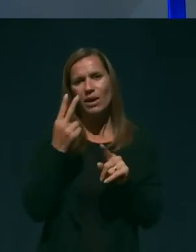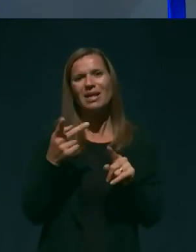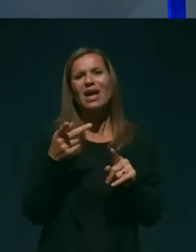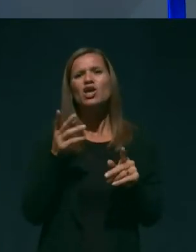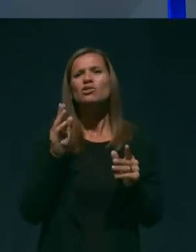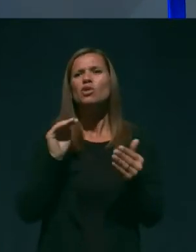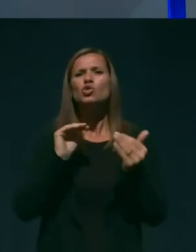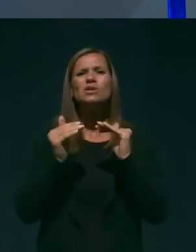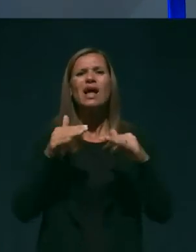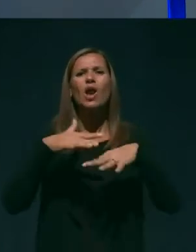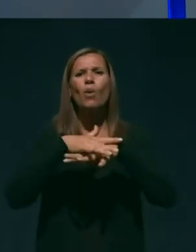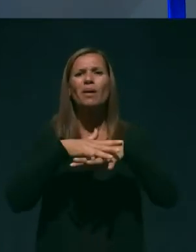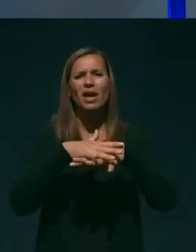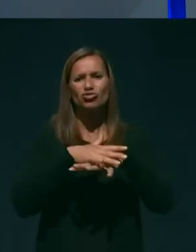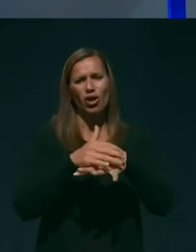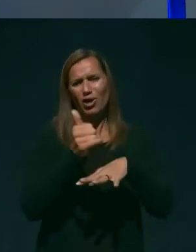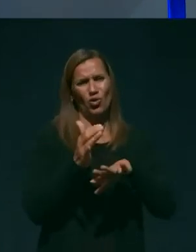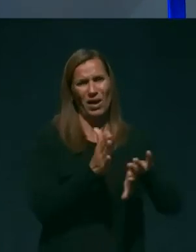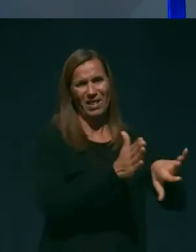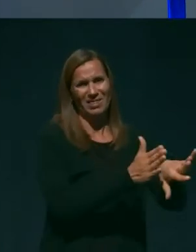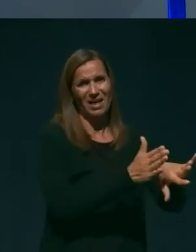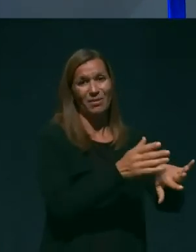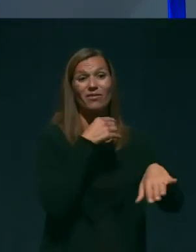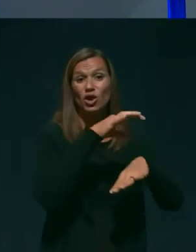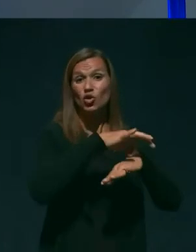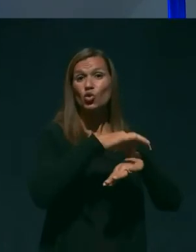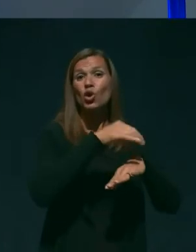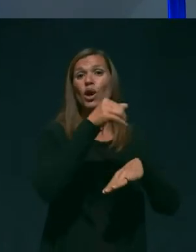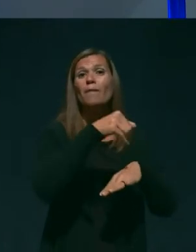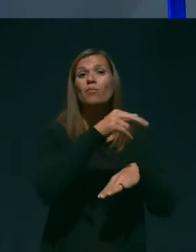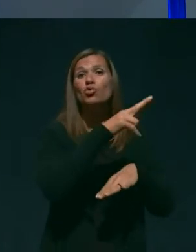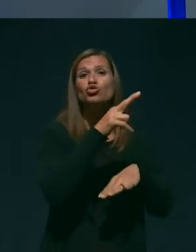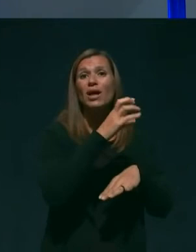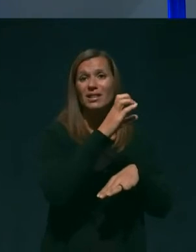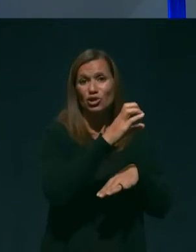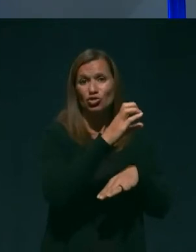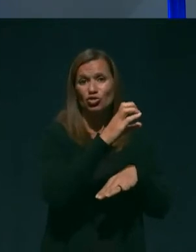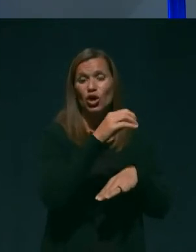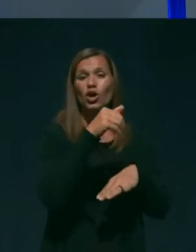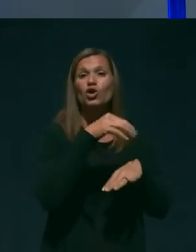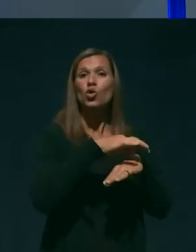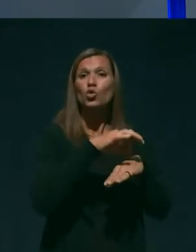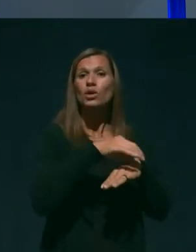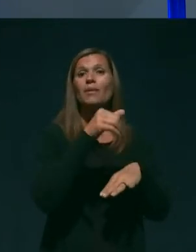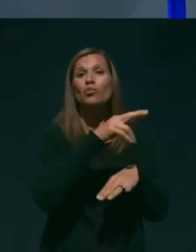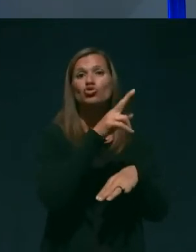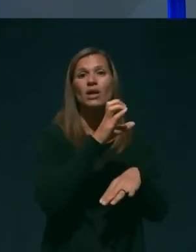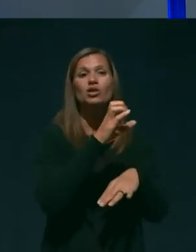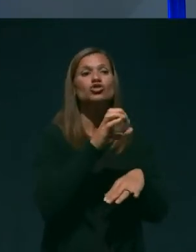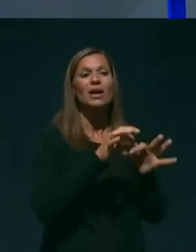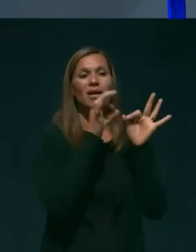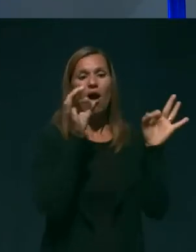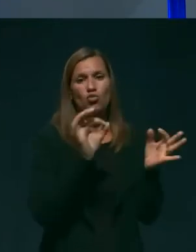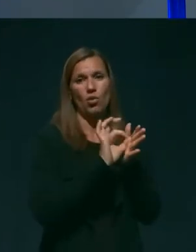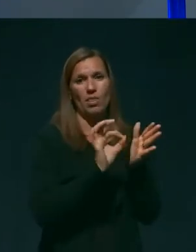eno, spletne strani ministrstva za zdravje so pa nekaj drugega. Dr. Muženič je to javno napisal. Dr. Rozman.